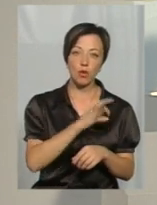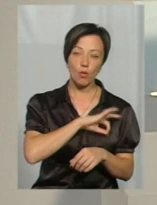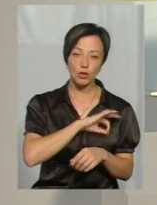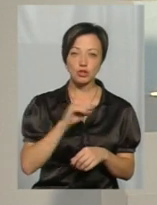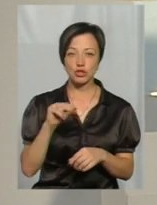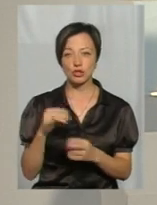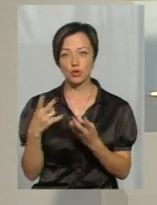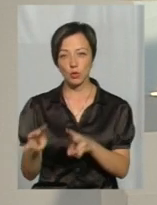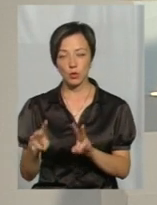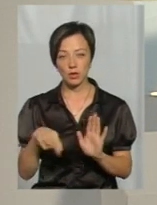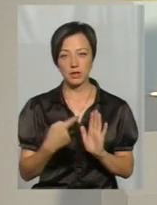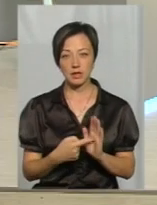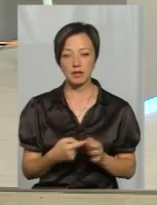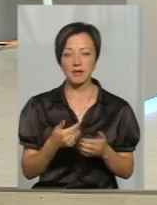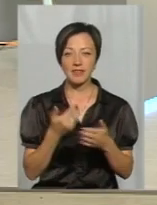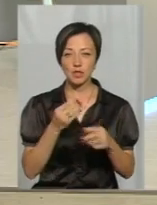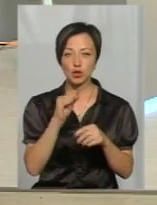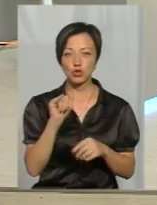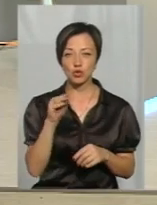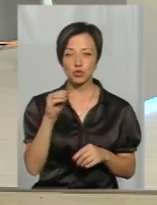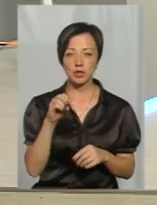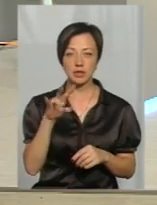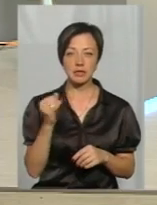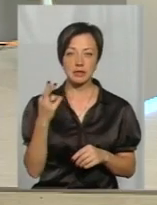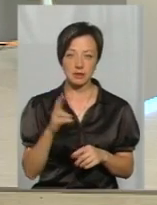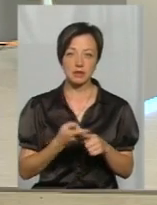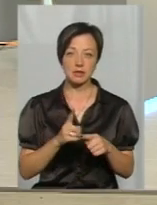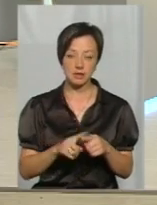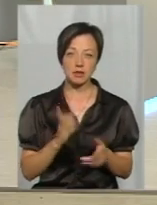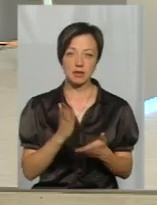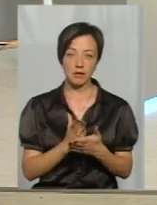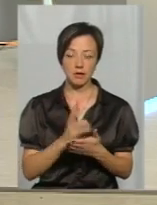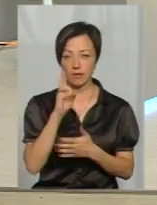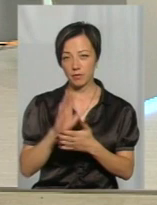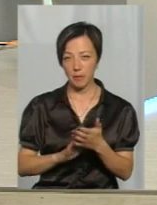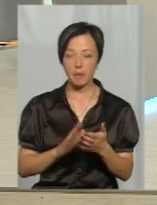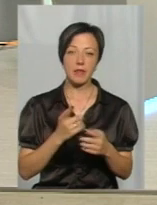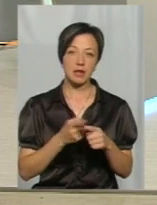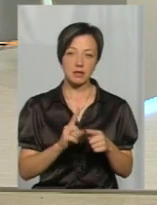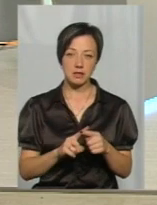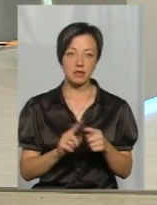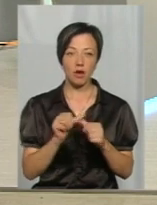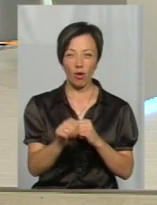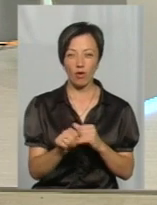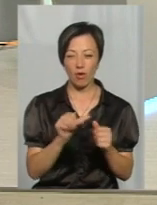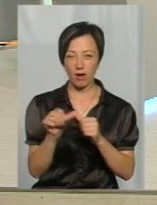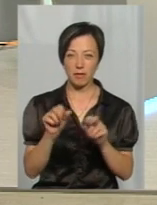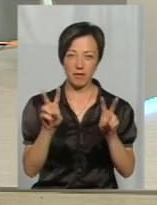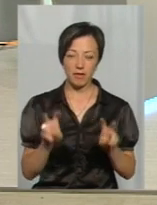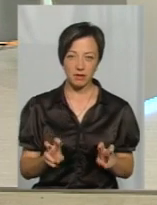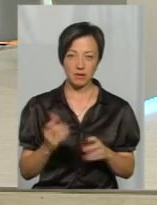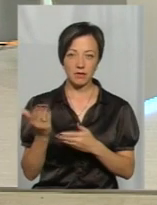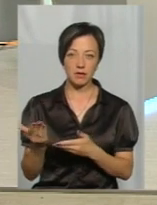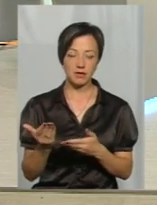користі чи шкоди? От саме від жужелиць. Ну, жужелиць є, за виключенням окремих видів, як от колега